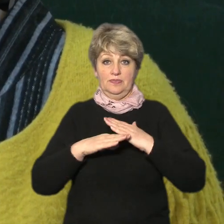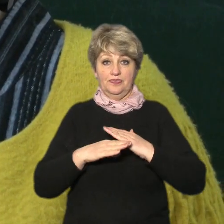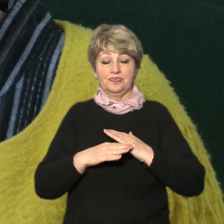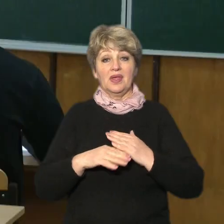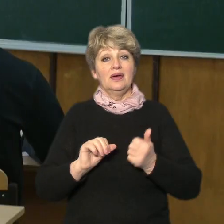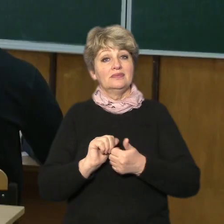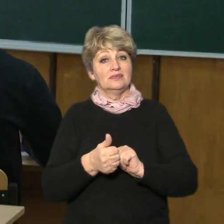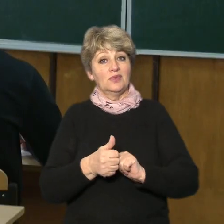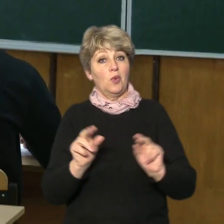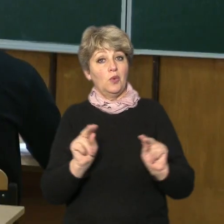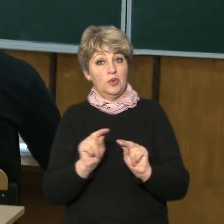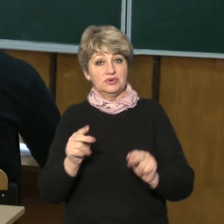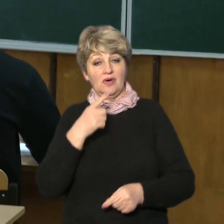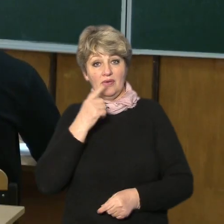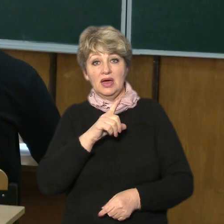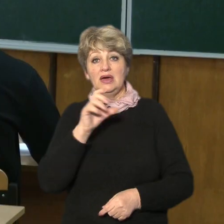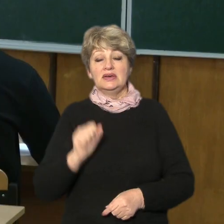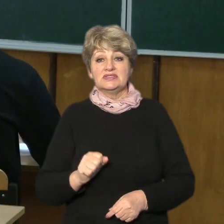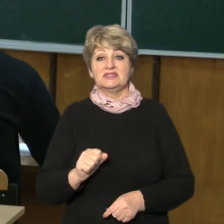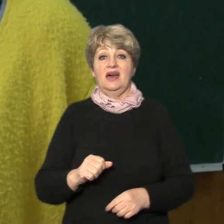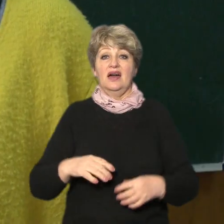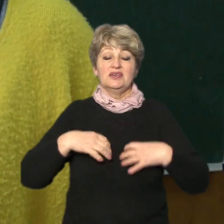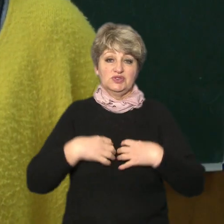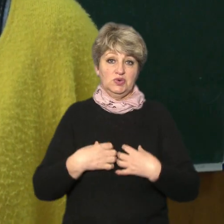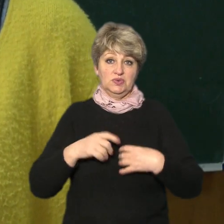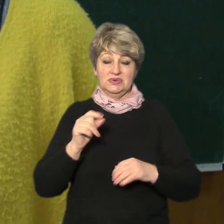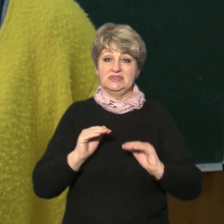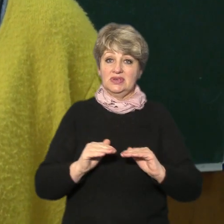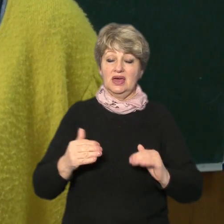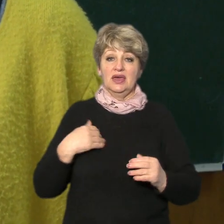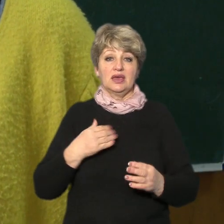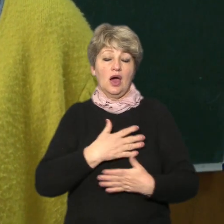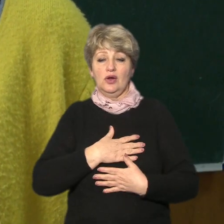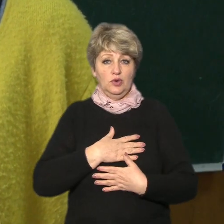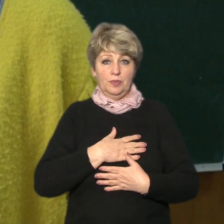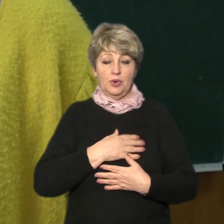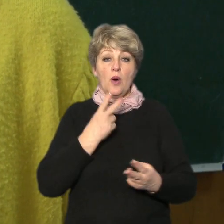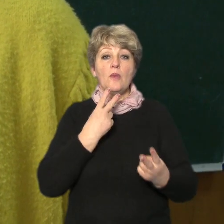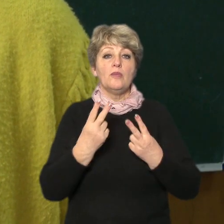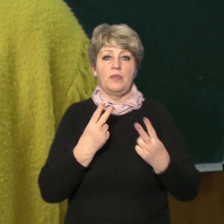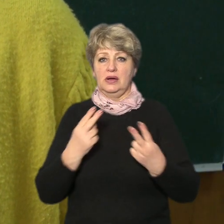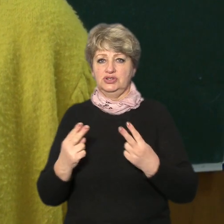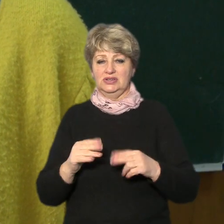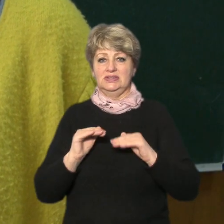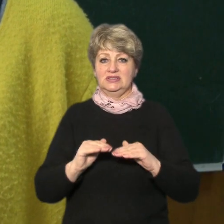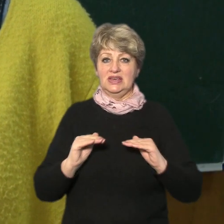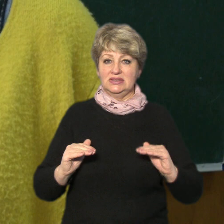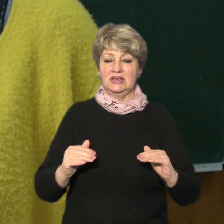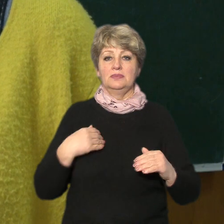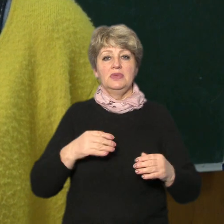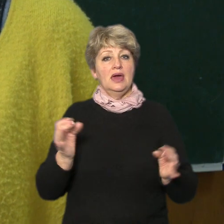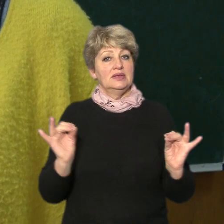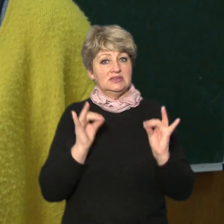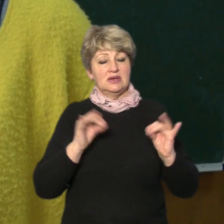Кобильник говорить за учнями та шкільною дошкою сумує я люблю бачити дітей і спілкуватися з ними я люблю працювати старшими дітьми з ними